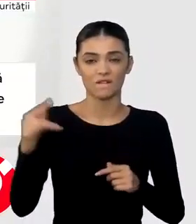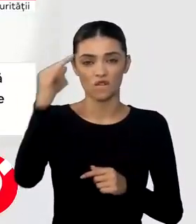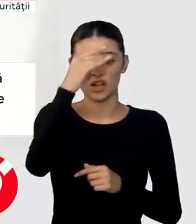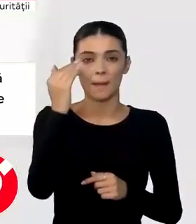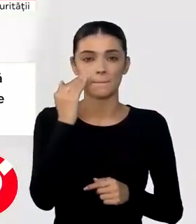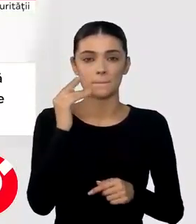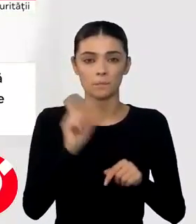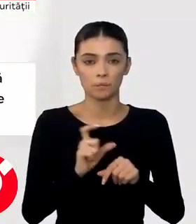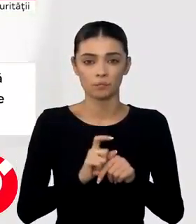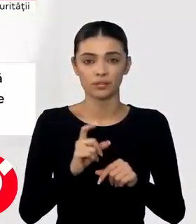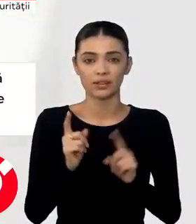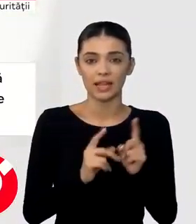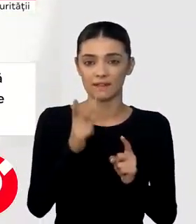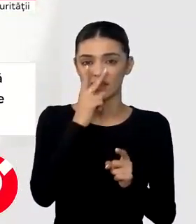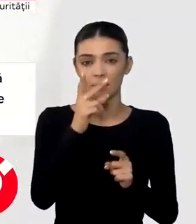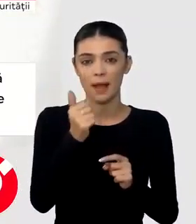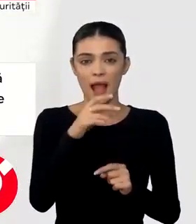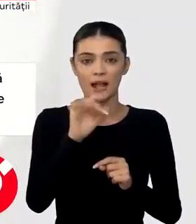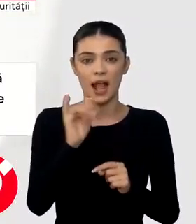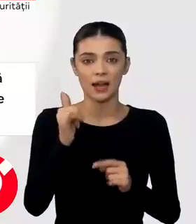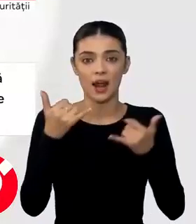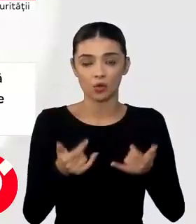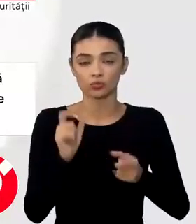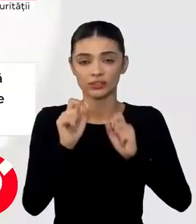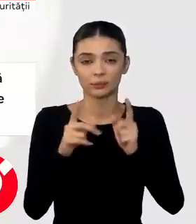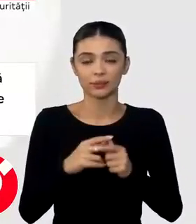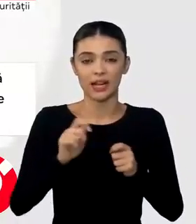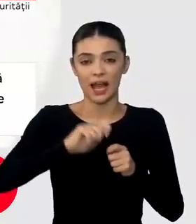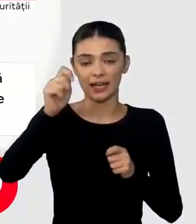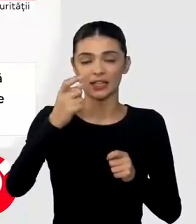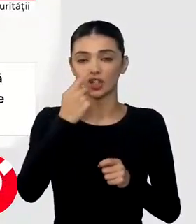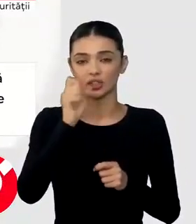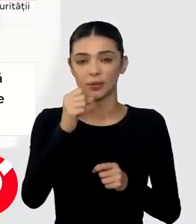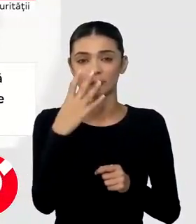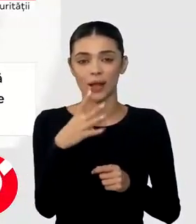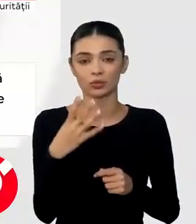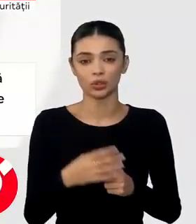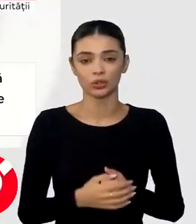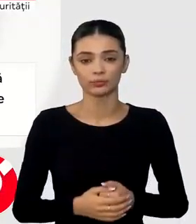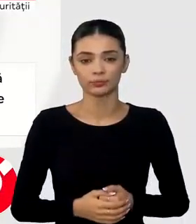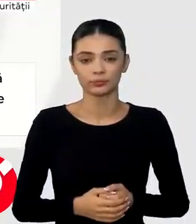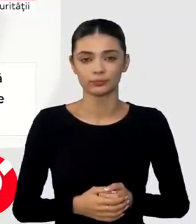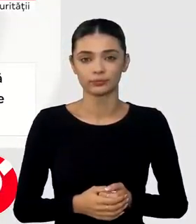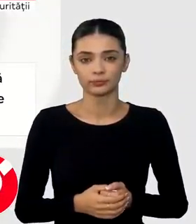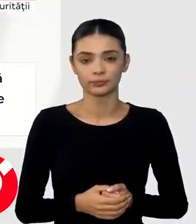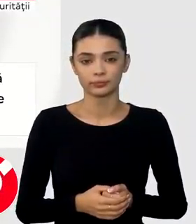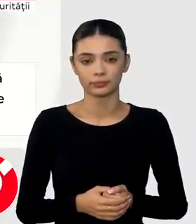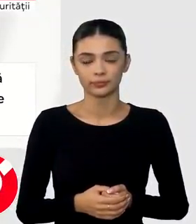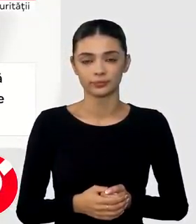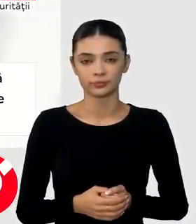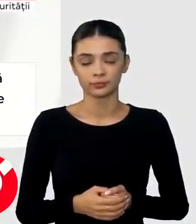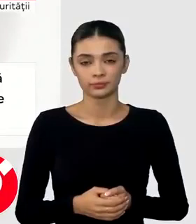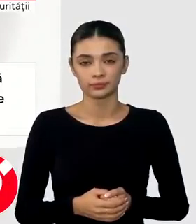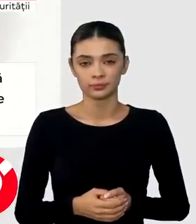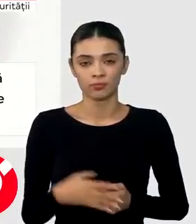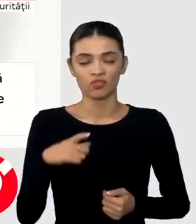către Turcia, în ciuda faptului că Ankara operează sisteme de rachete rusești S-400? Situația politică din